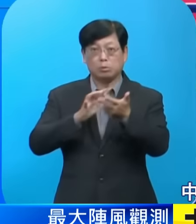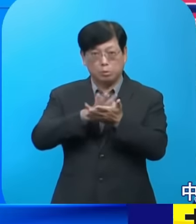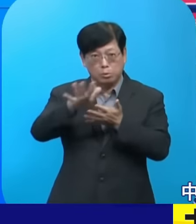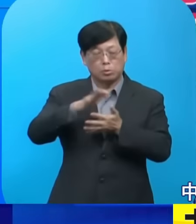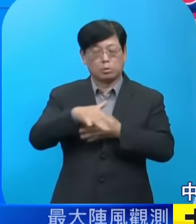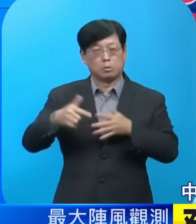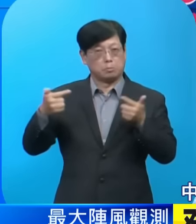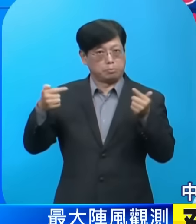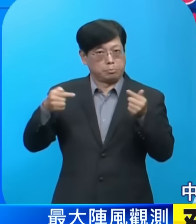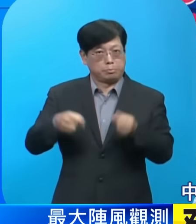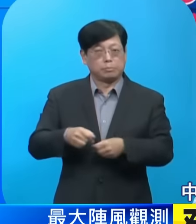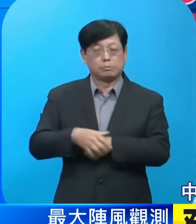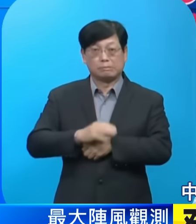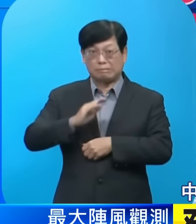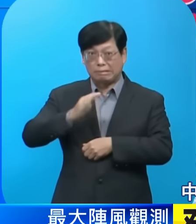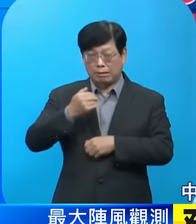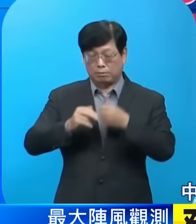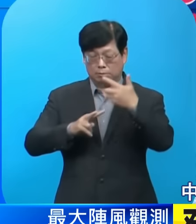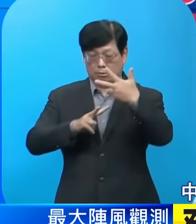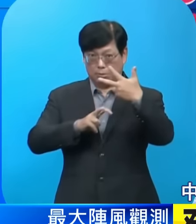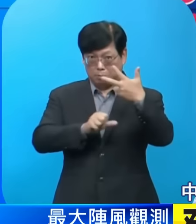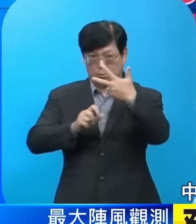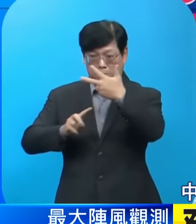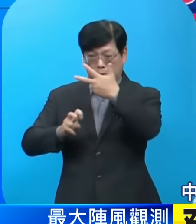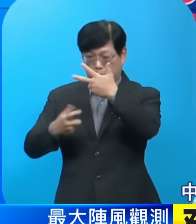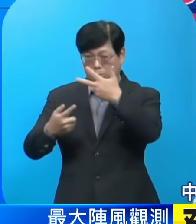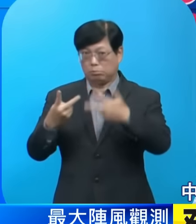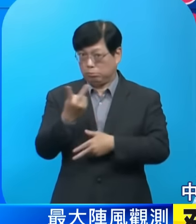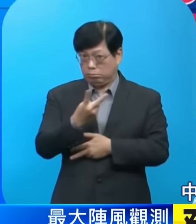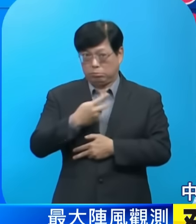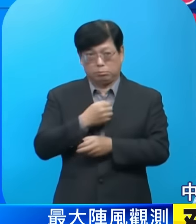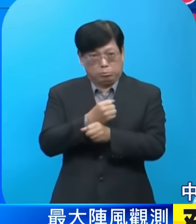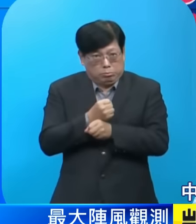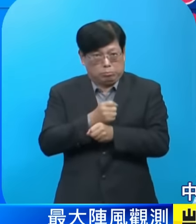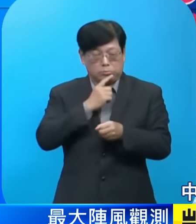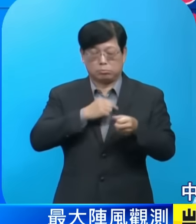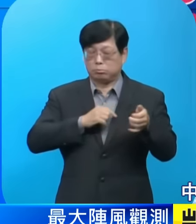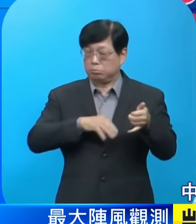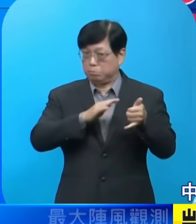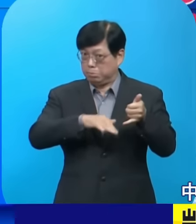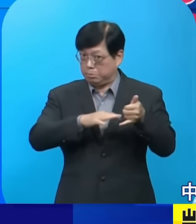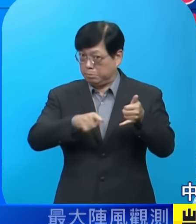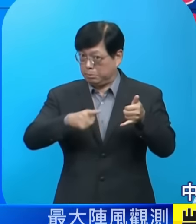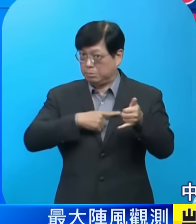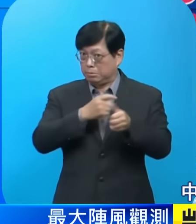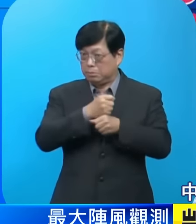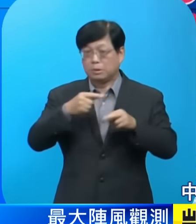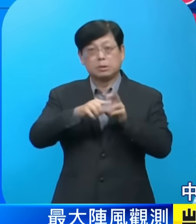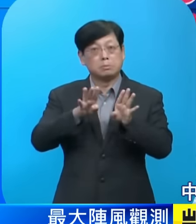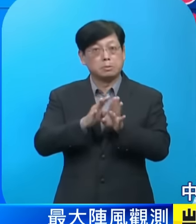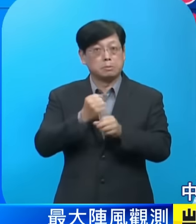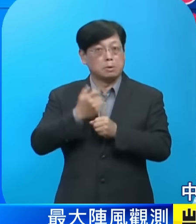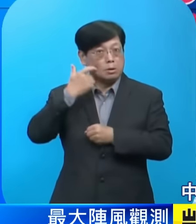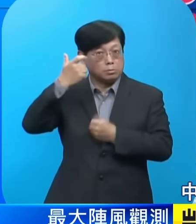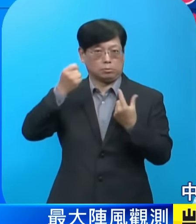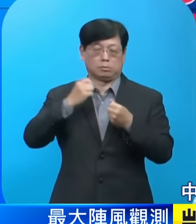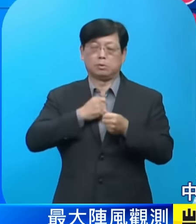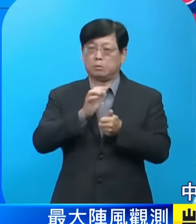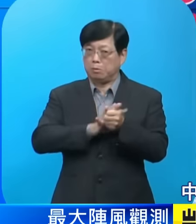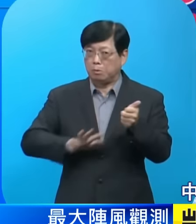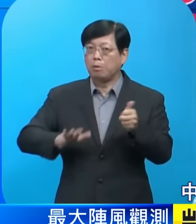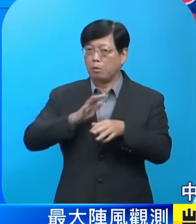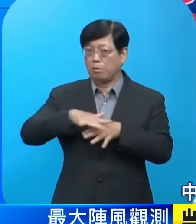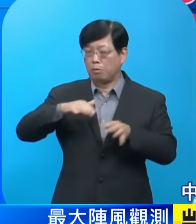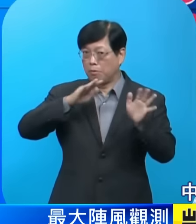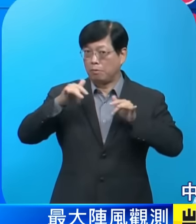才會有緩和的跡象但是25號26號颱風比較往華南一帶接近的時候金門跟馬祖受到它的影響也